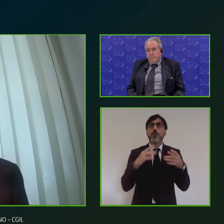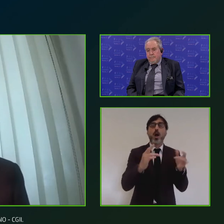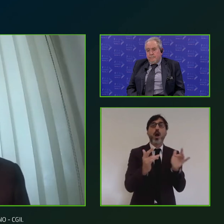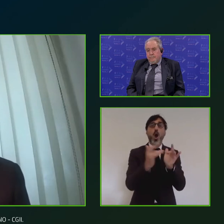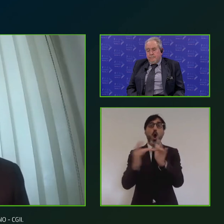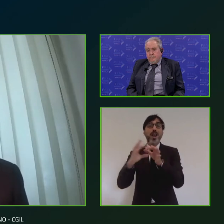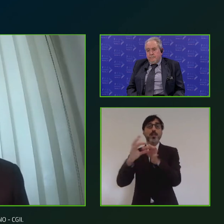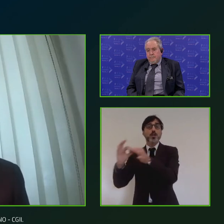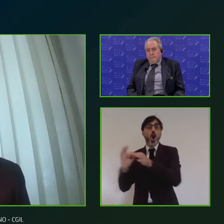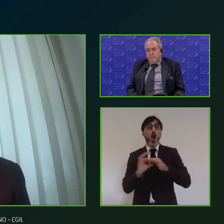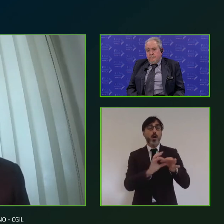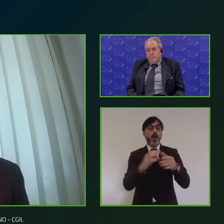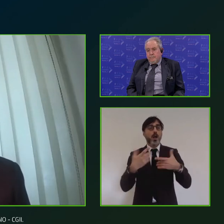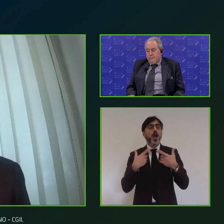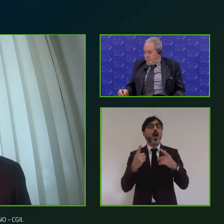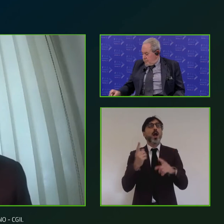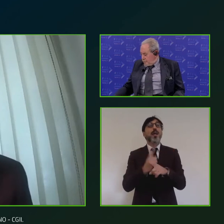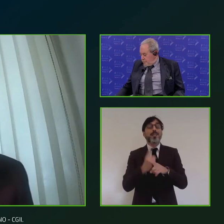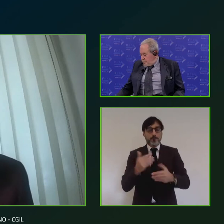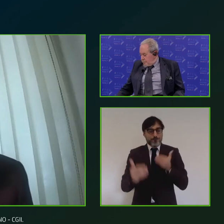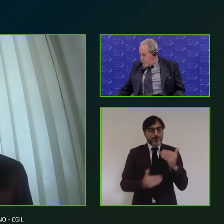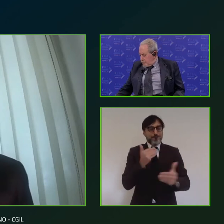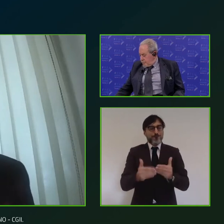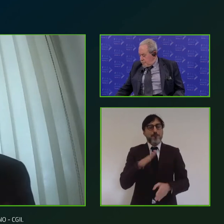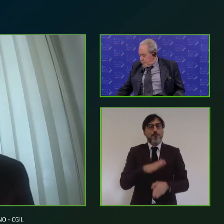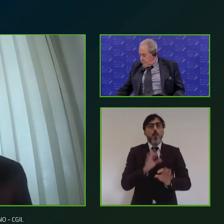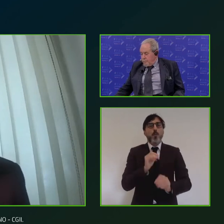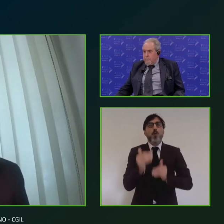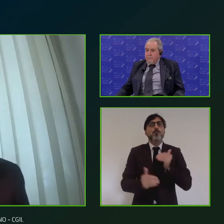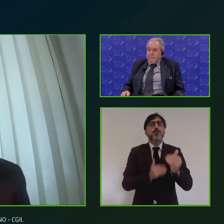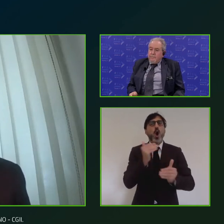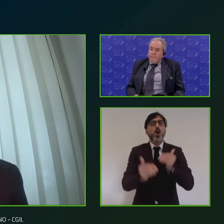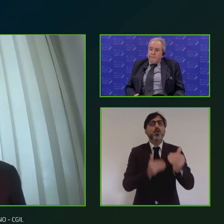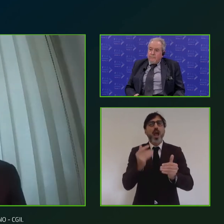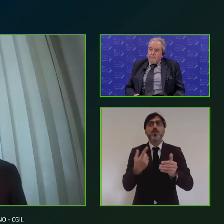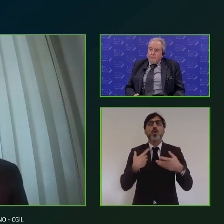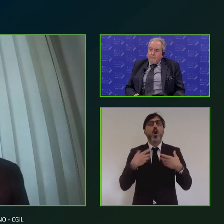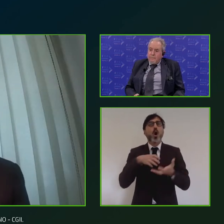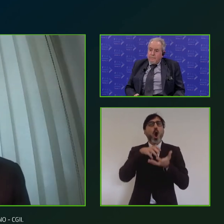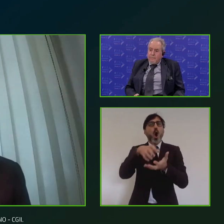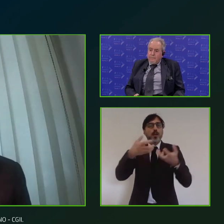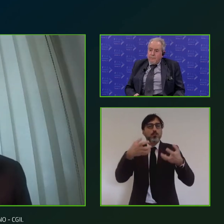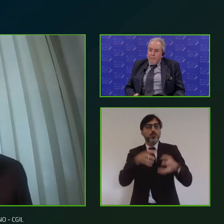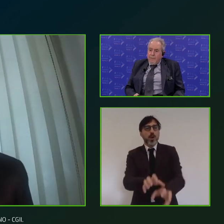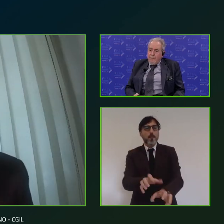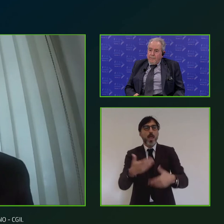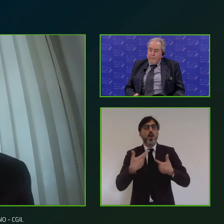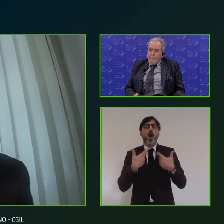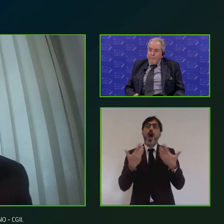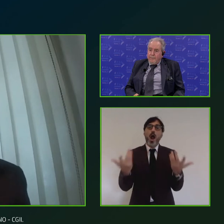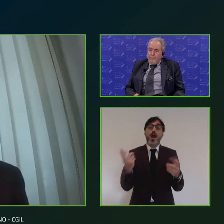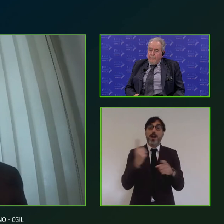oggi vediamo è la messa a terra solo diciamo del processo di decontribuzione che è